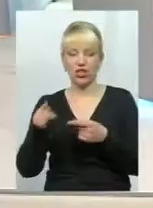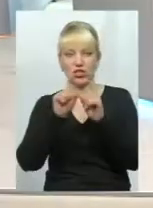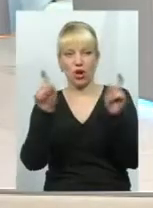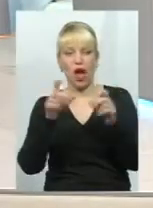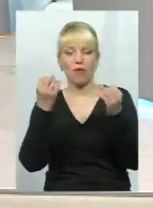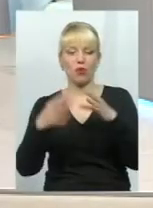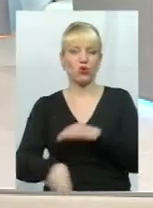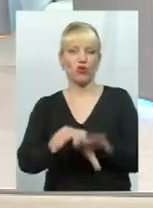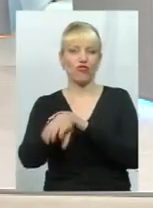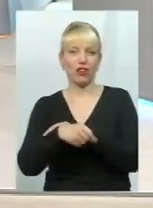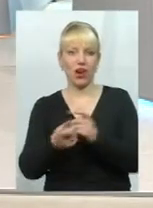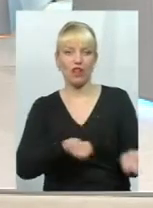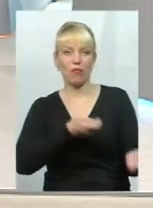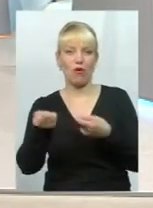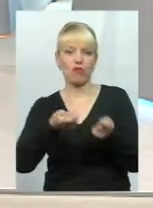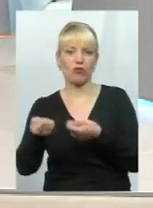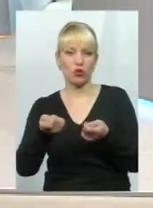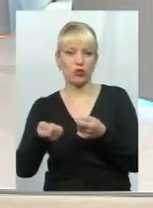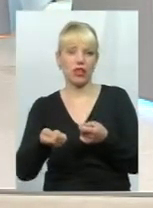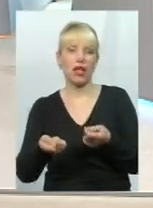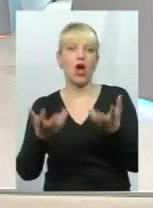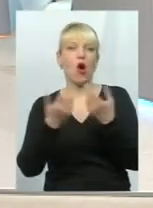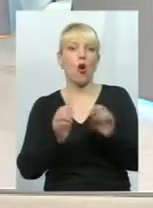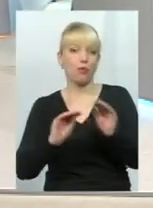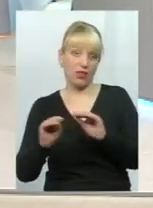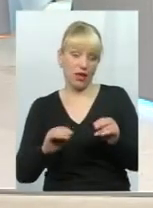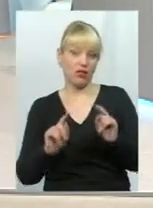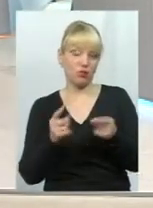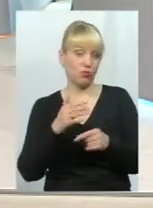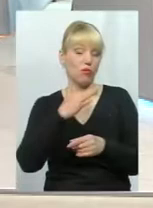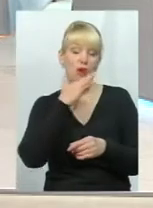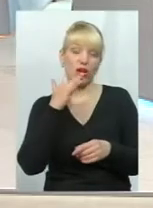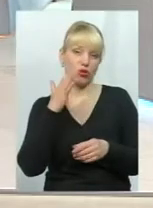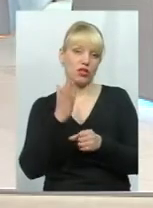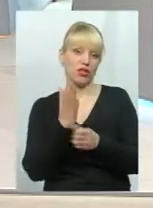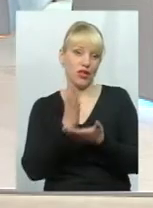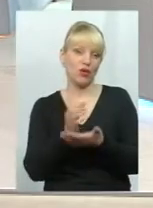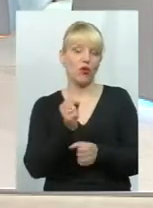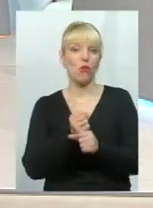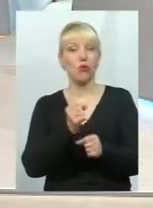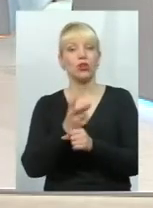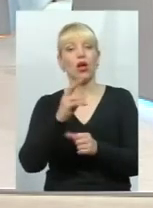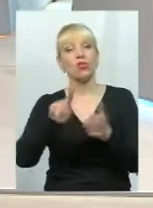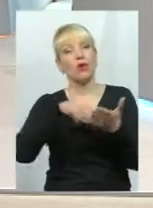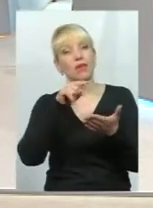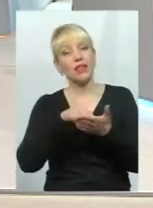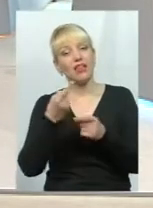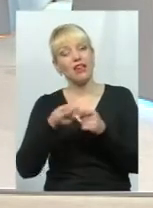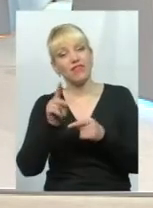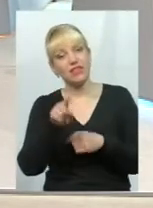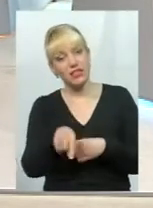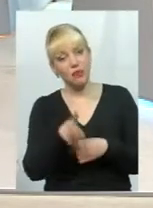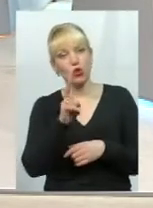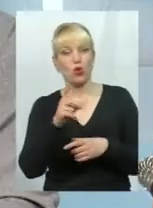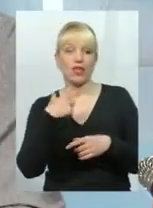розікрали, повозили обладнання. Тому, звичайно, роботи є багато. Але тут питання в тім, хто на себе братиме